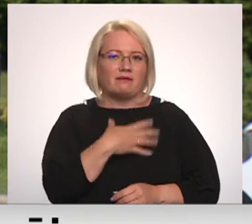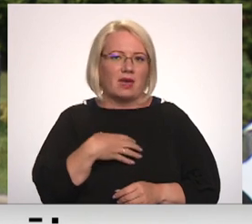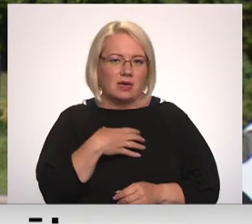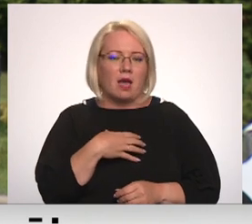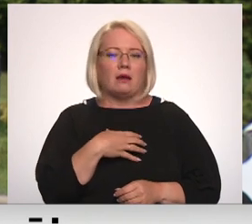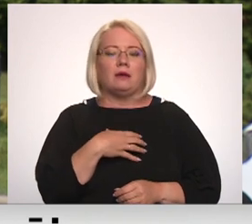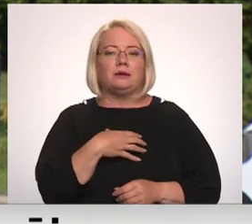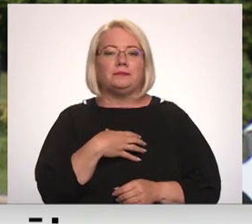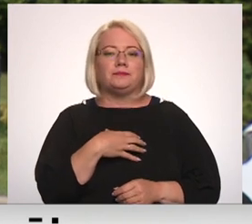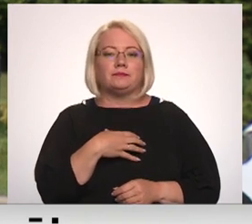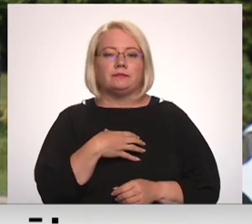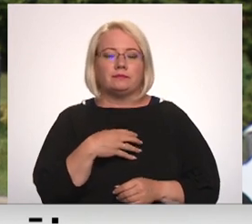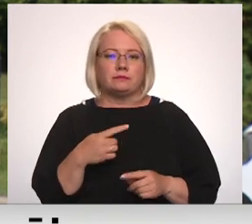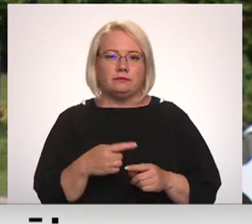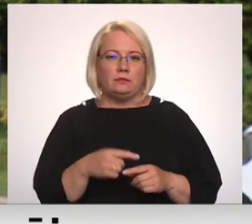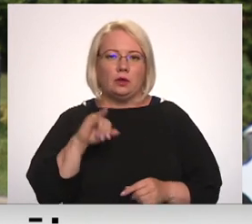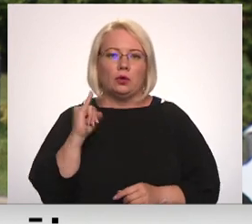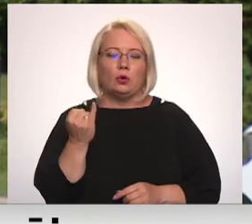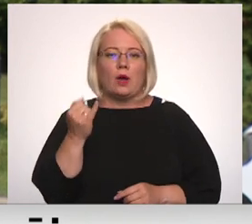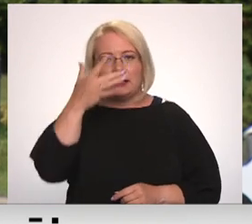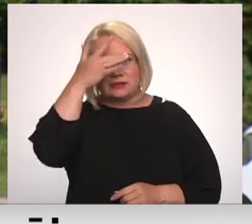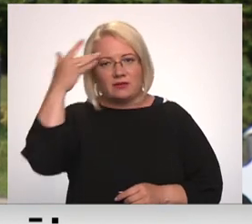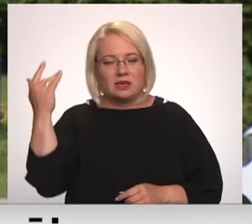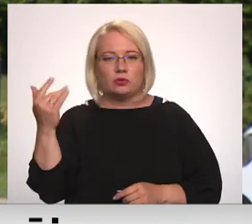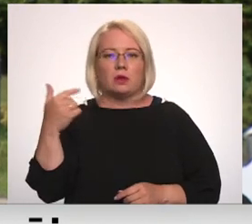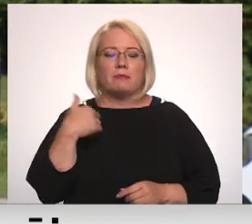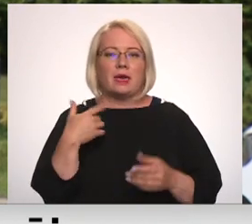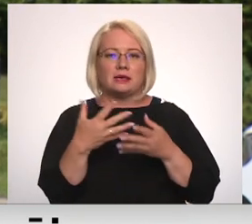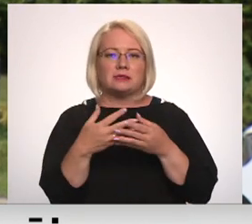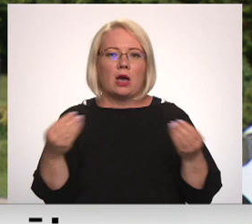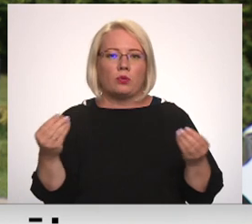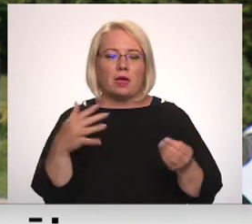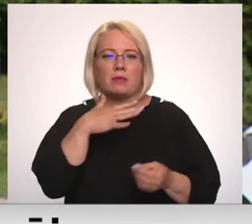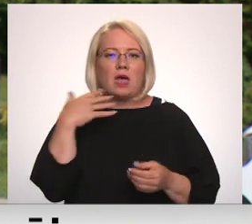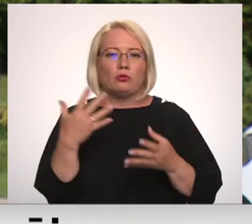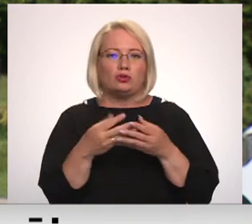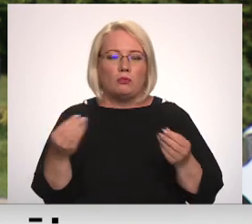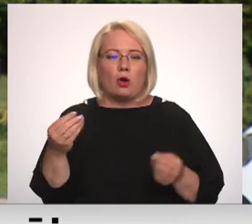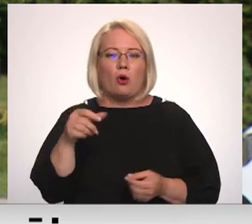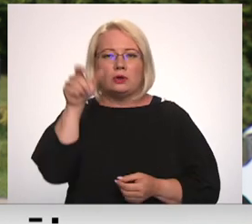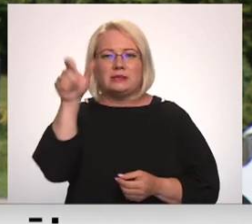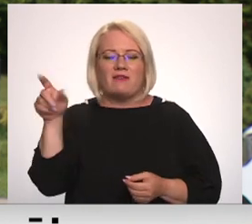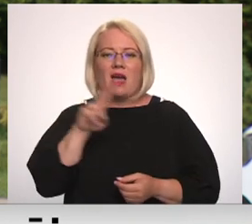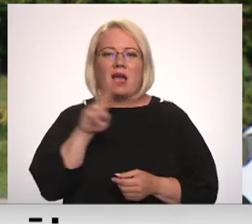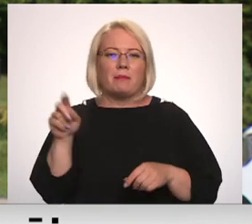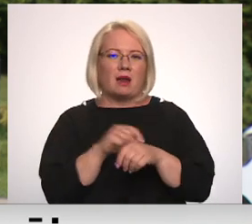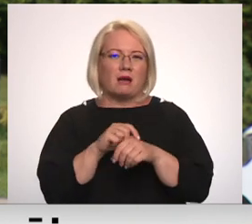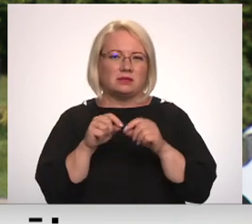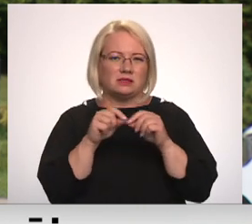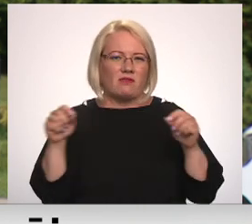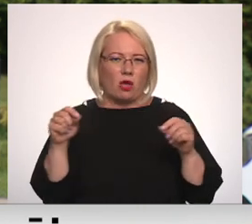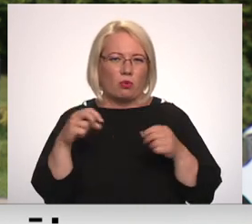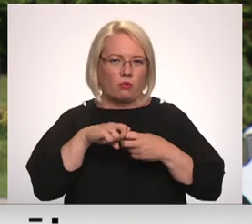jāuzņem, jo svīstot mēs zaudējam diezgan daudz šķidruma un cilvēki, kuri ir pakļauti, tromboža riskam par šaubam arī